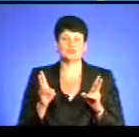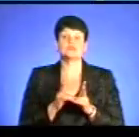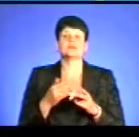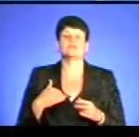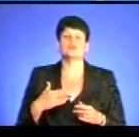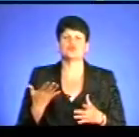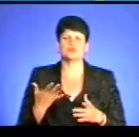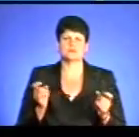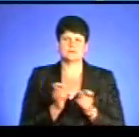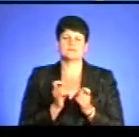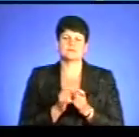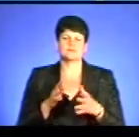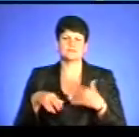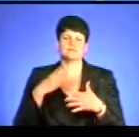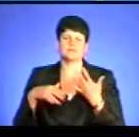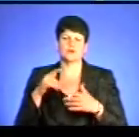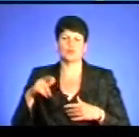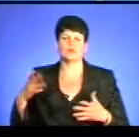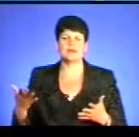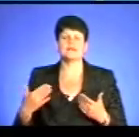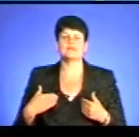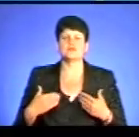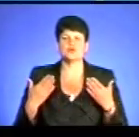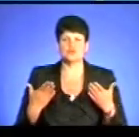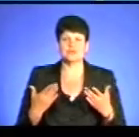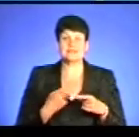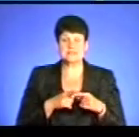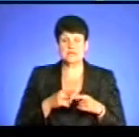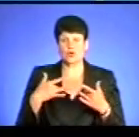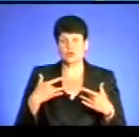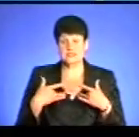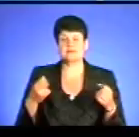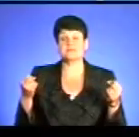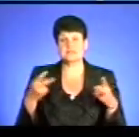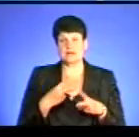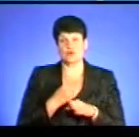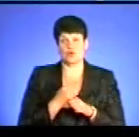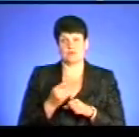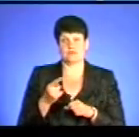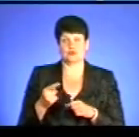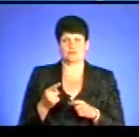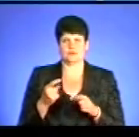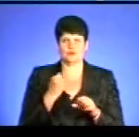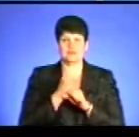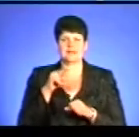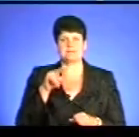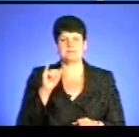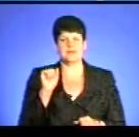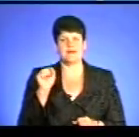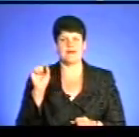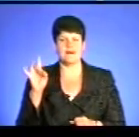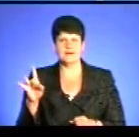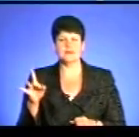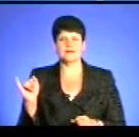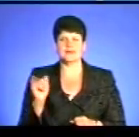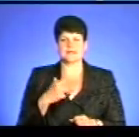порукувати людей? навіть більше того скажу. Є така думка, що ці концерти свідомо заводяться в Тернопіль, підняти свій пиар і, згодомого цього, себе,